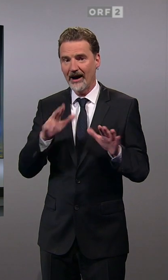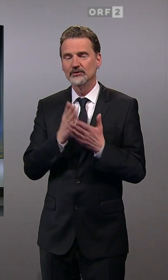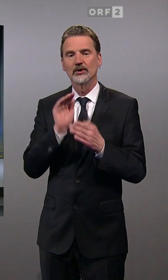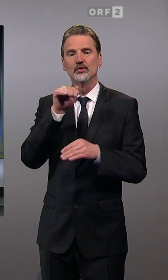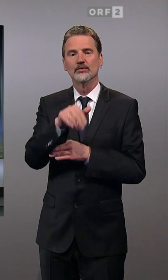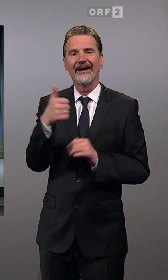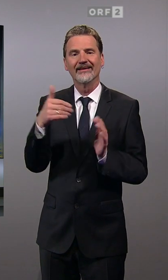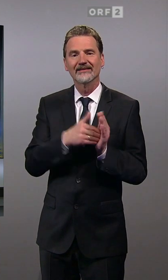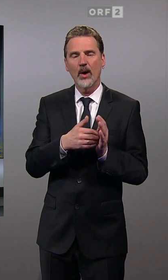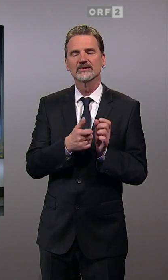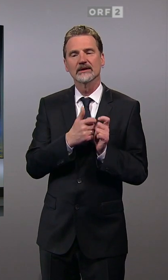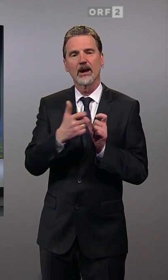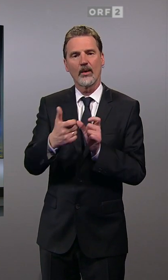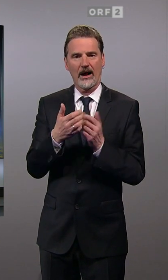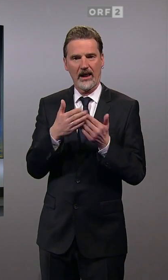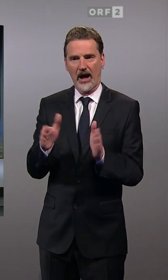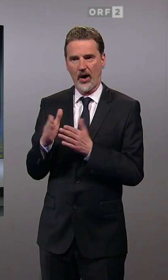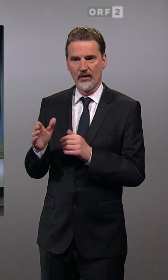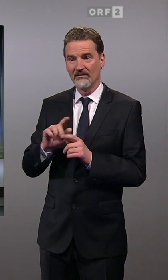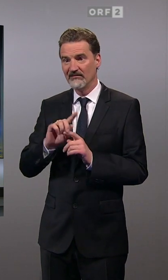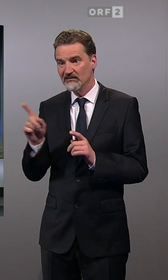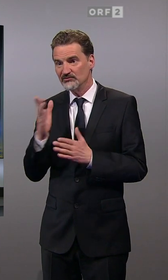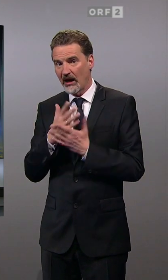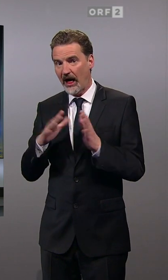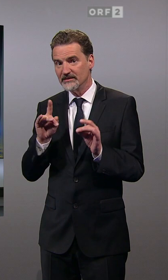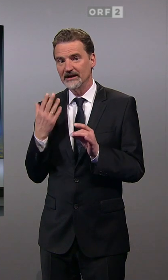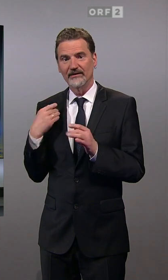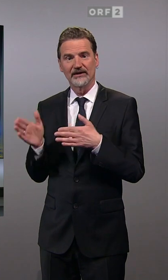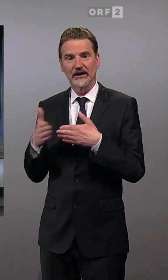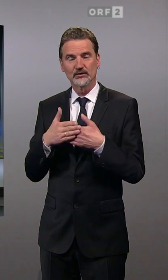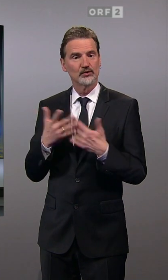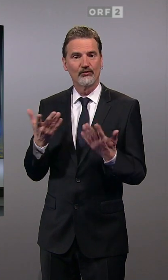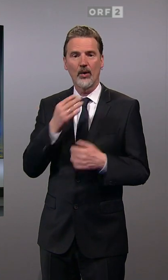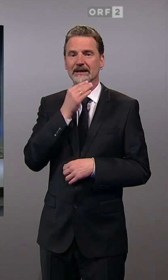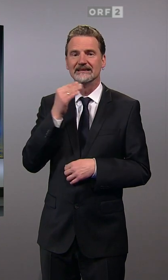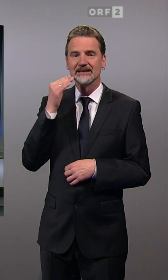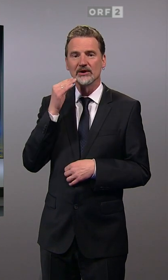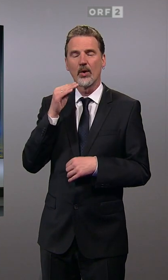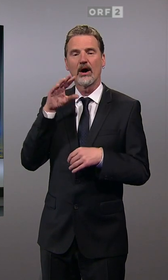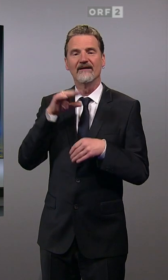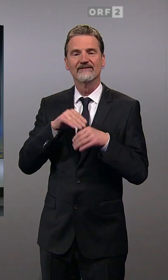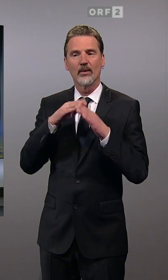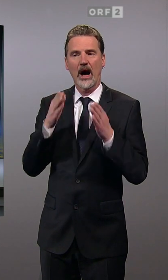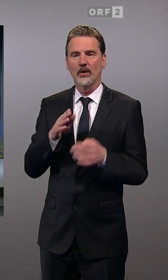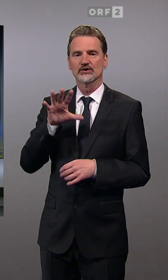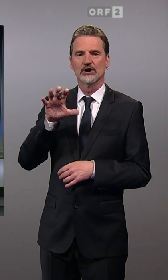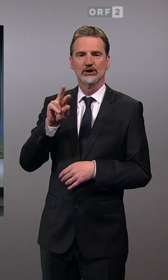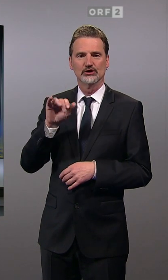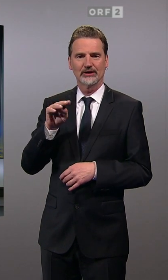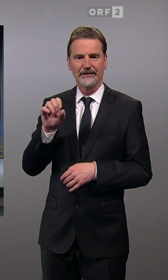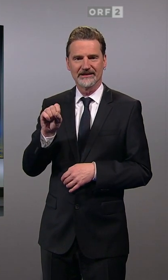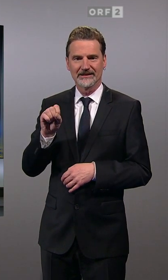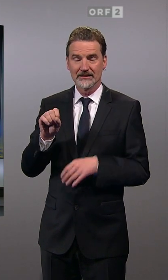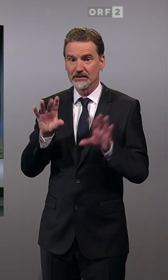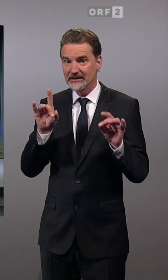Das erste Wahllokal, um 9.30 Uhr bereits wieder zugesperrt hat, das ist das im Seniorenwohnhaus in Schrems. Um 10 Uhr hatten dann